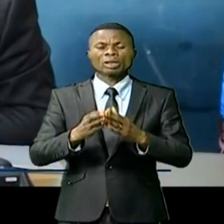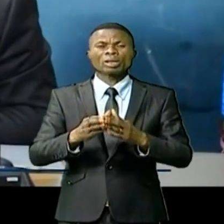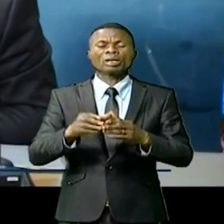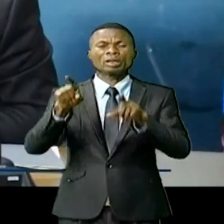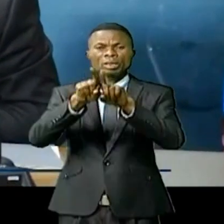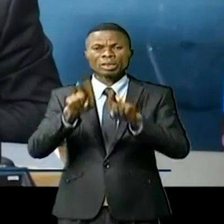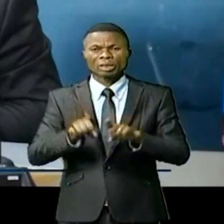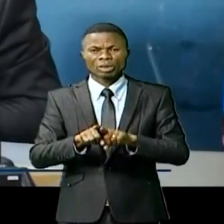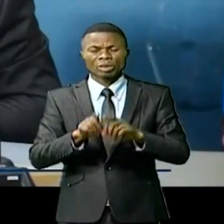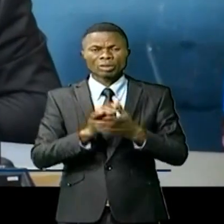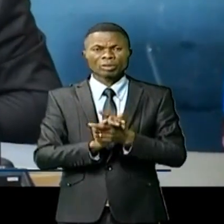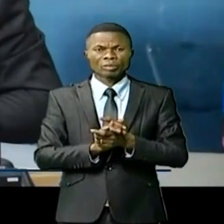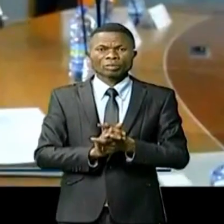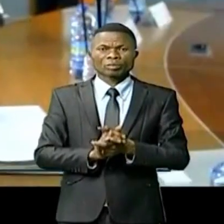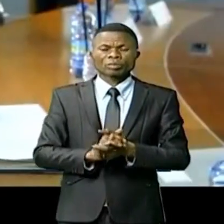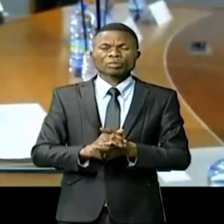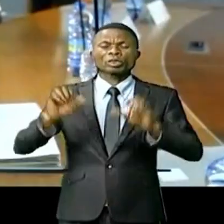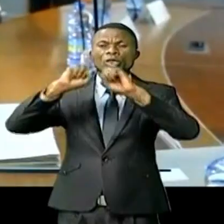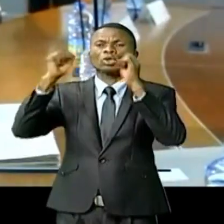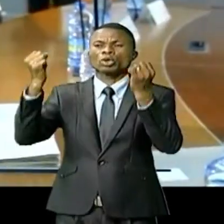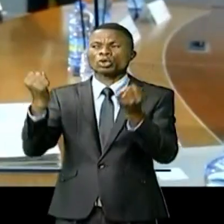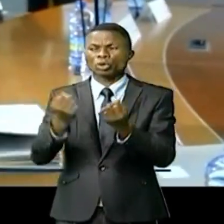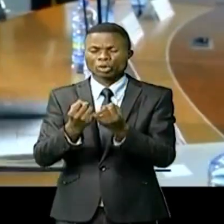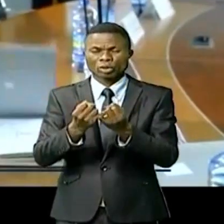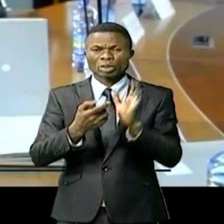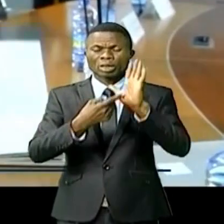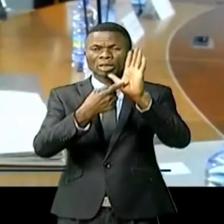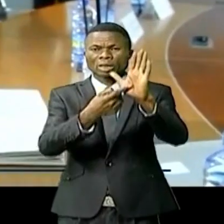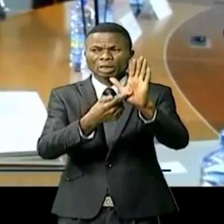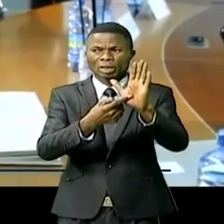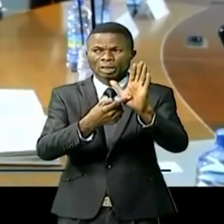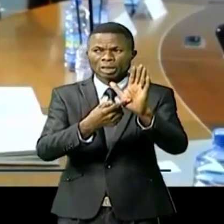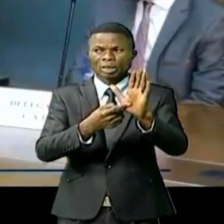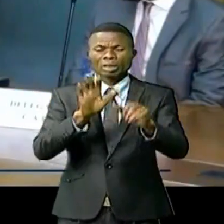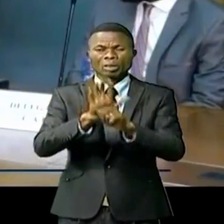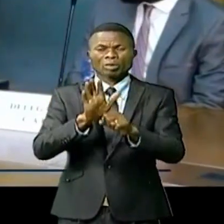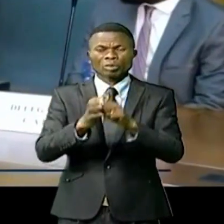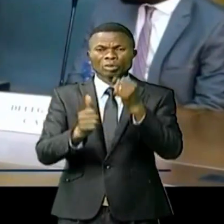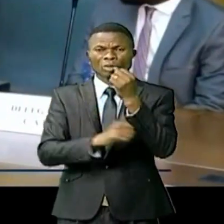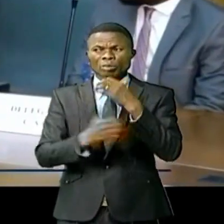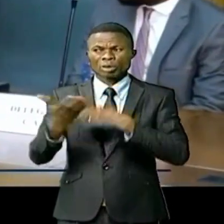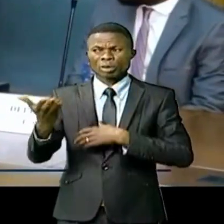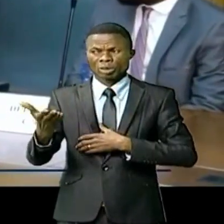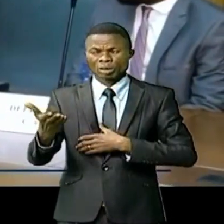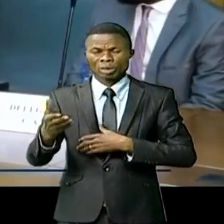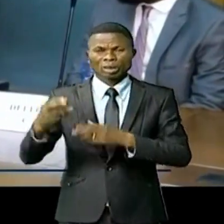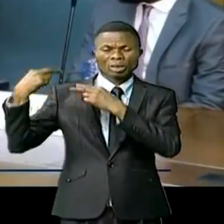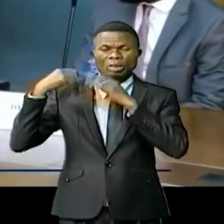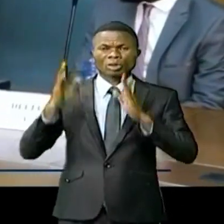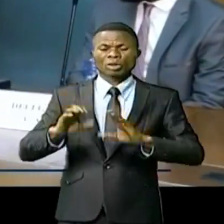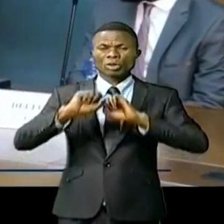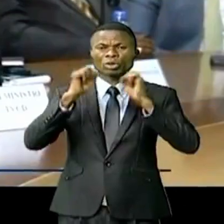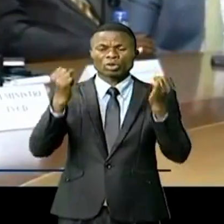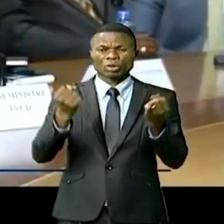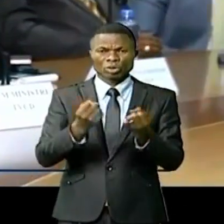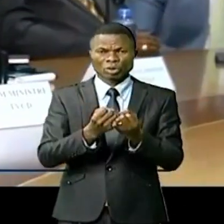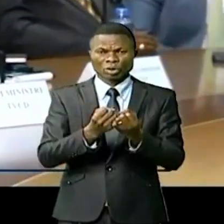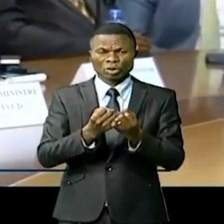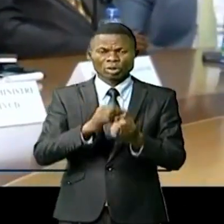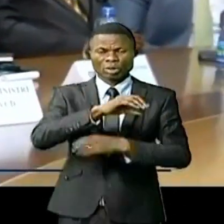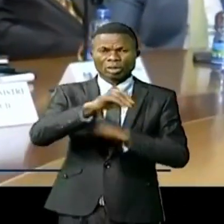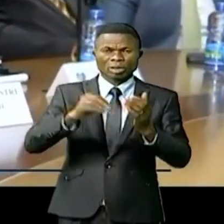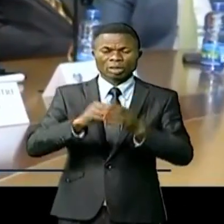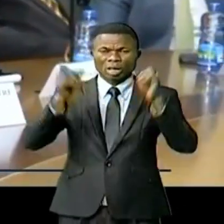les sociétés représentées par Elder Batagoua, responsable de la Société Centrale